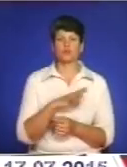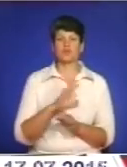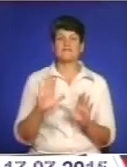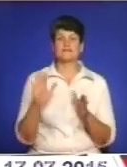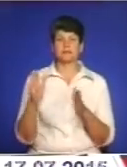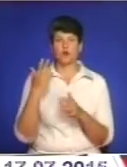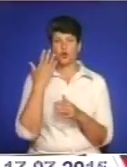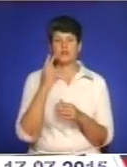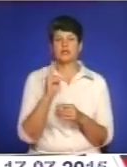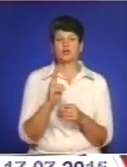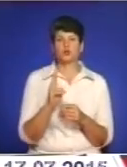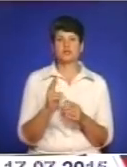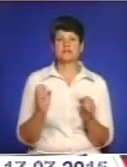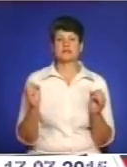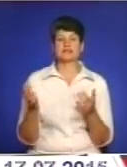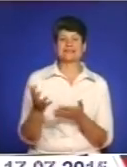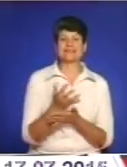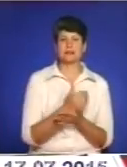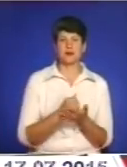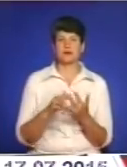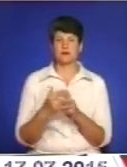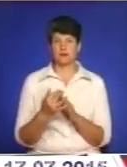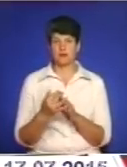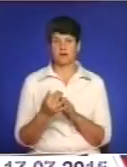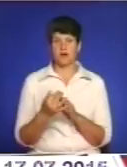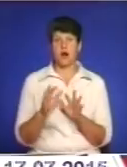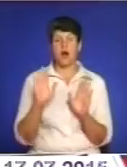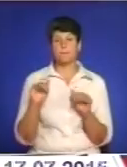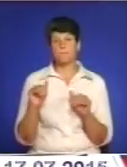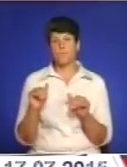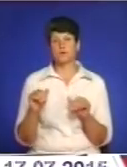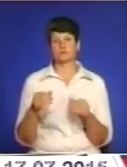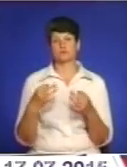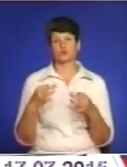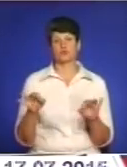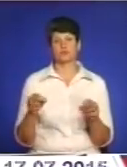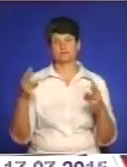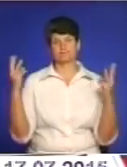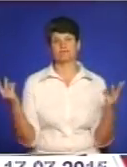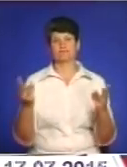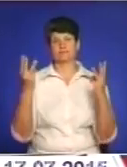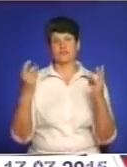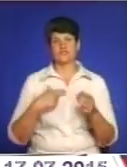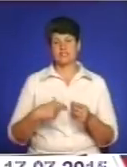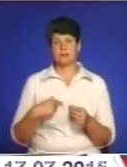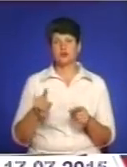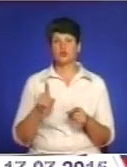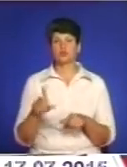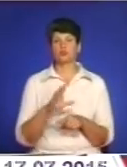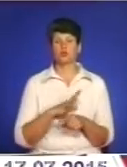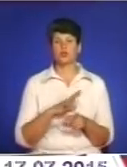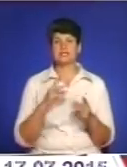хтось з загорарів зібрав свій врожай, а потім допустив спалення стерні в себе, що приводило до